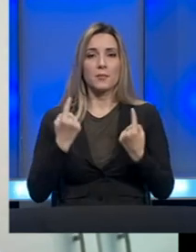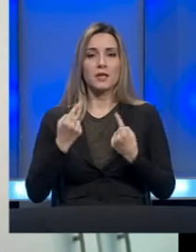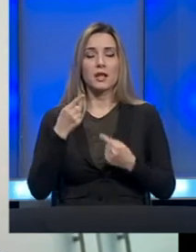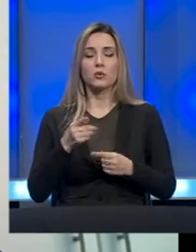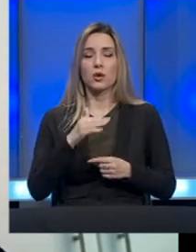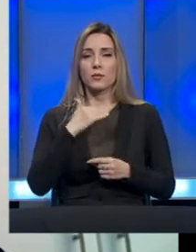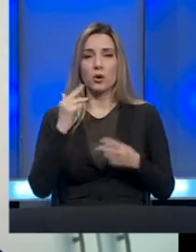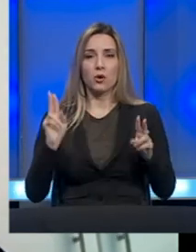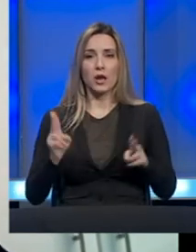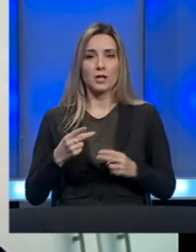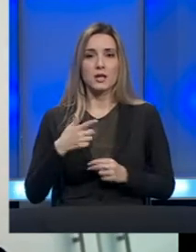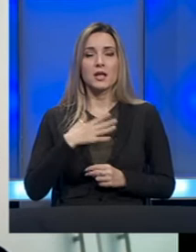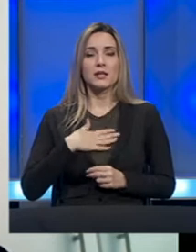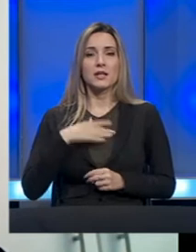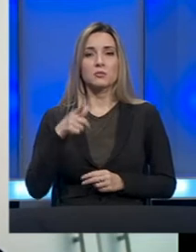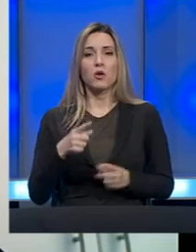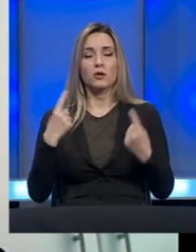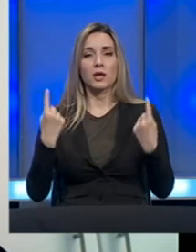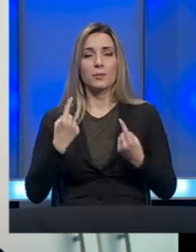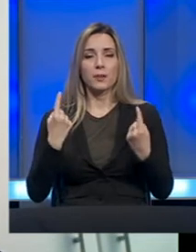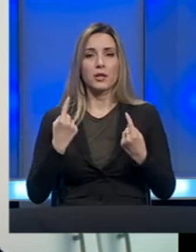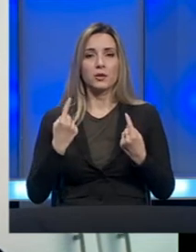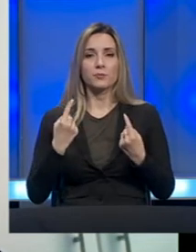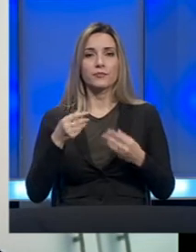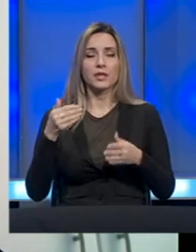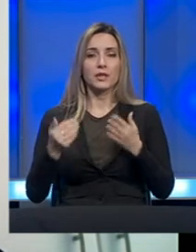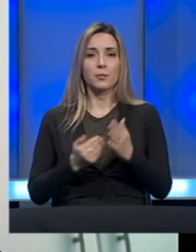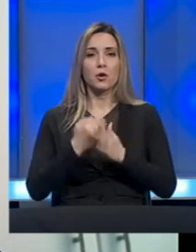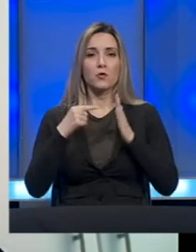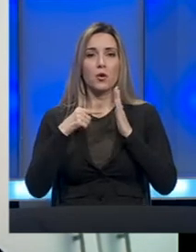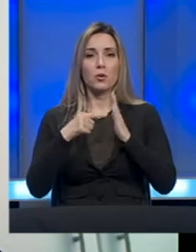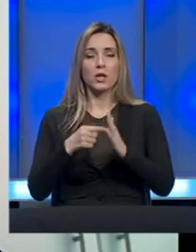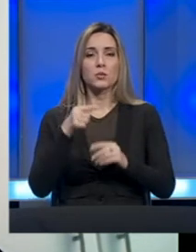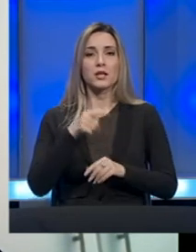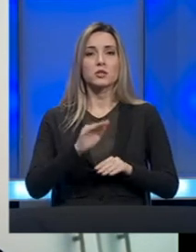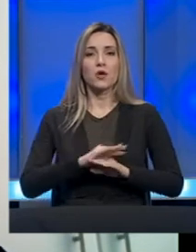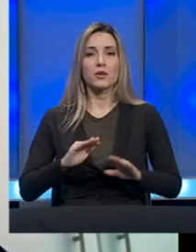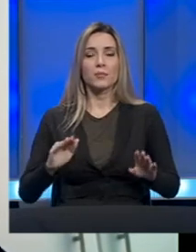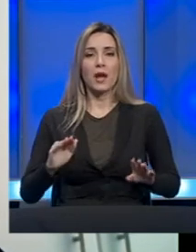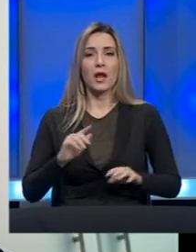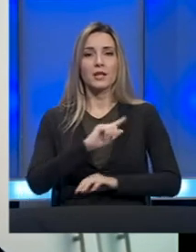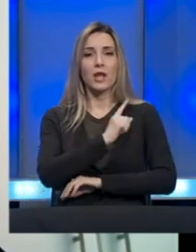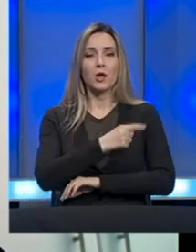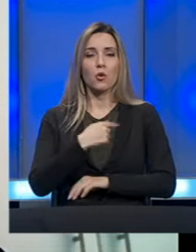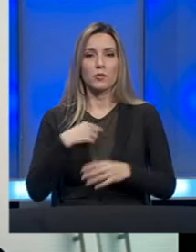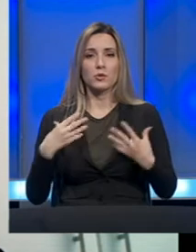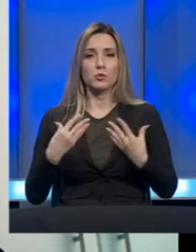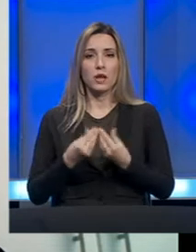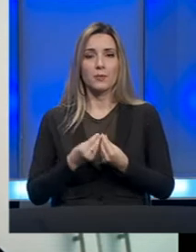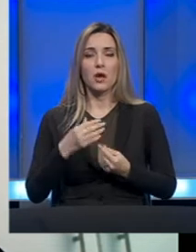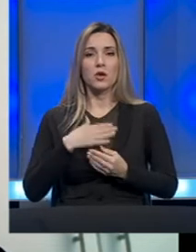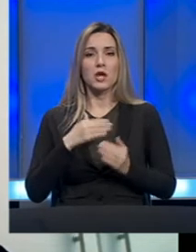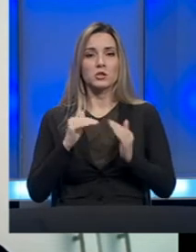Tako da smo evo, cijeli ovom kampanjom da ipak ponovo ukažemo da su ovi mali heroji tu među nama u našem